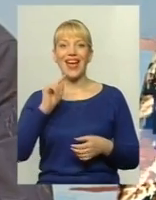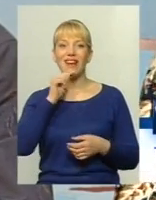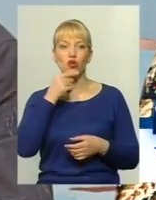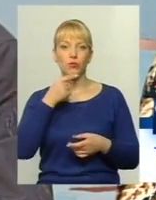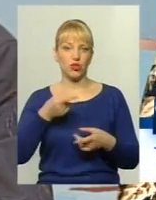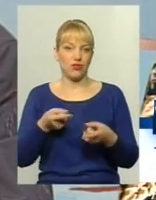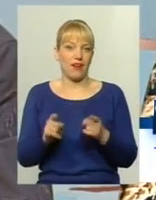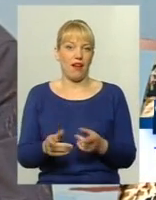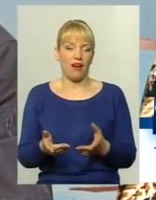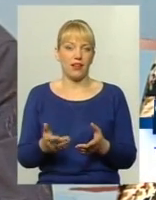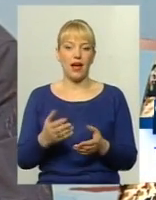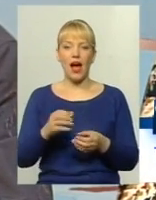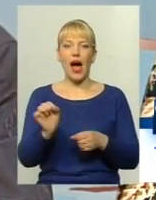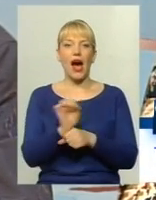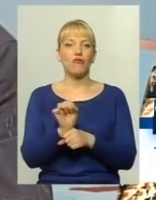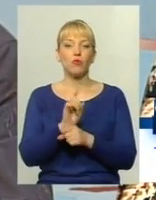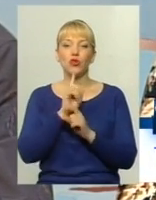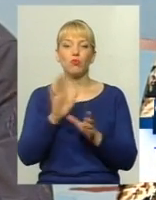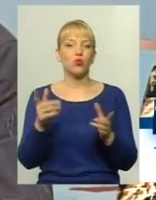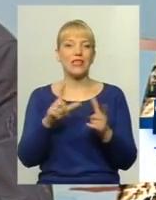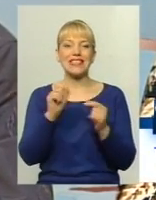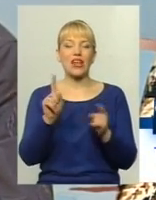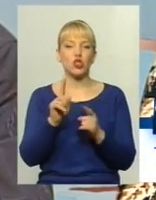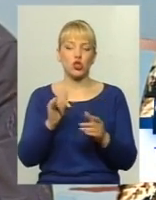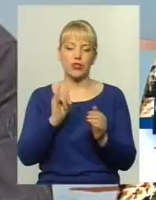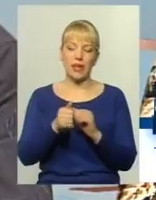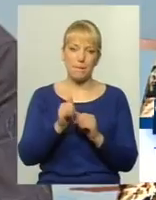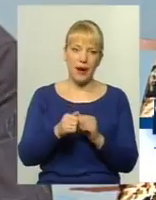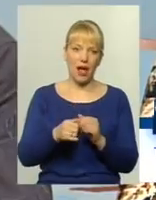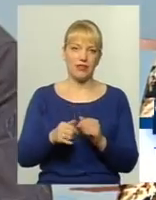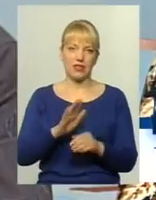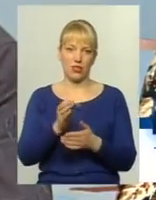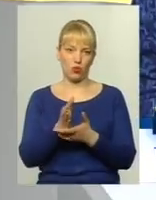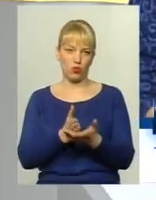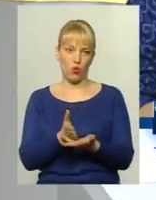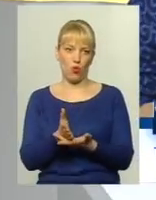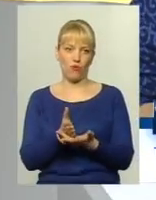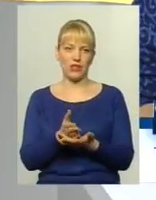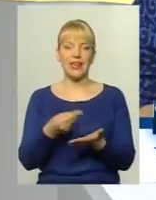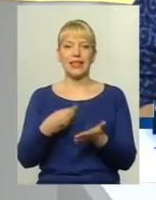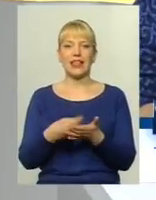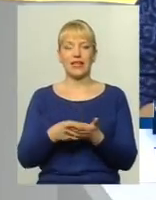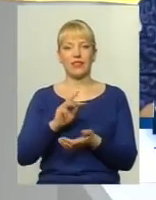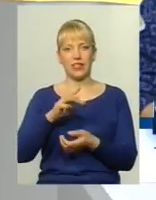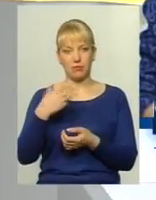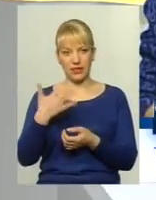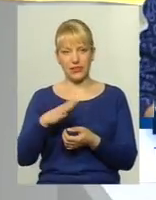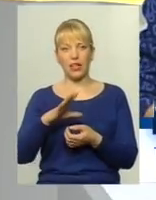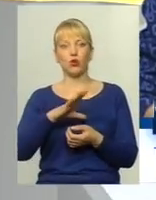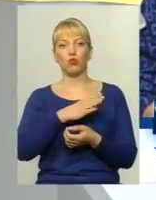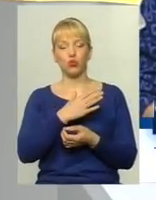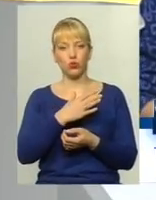реалії Автомобілів не буде за що ні заправити, ні на обслуговування Скажіть, будь ласка, в тарифі 3,50 було